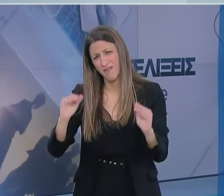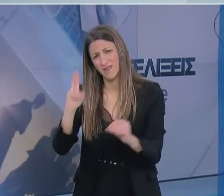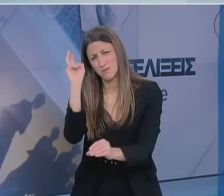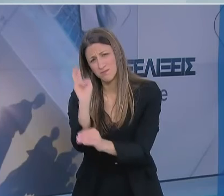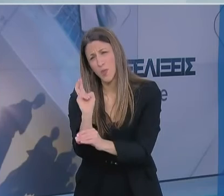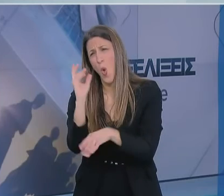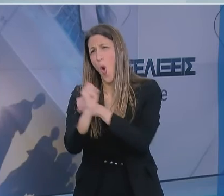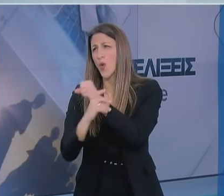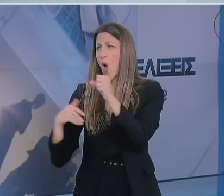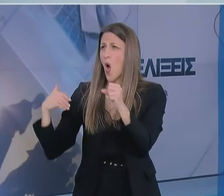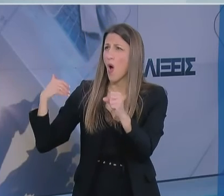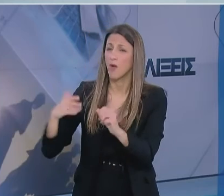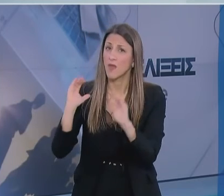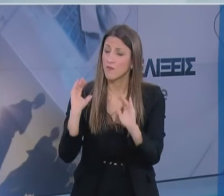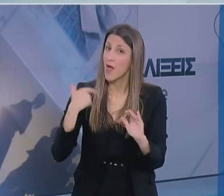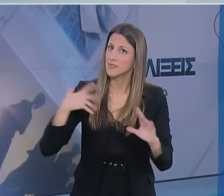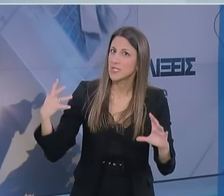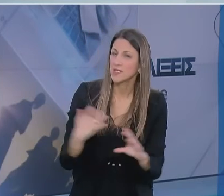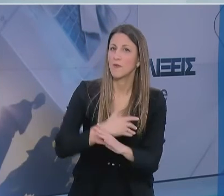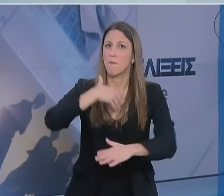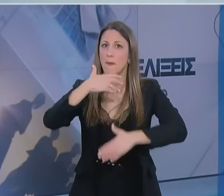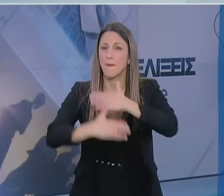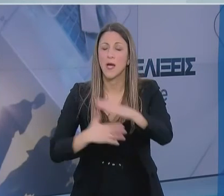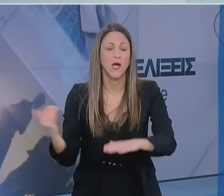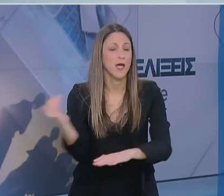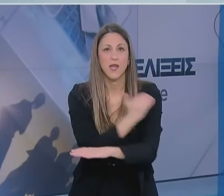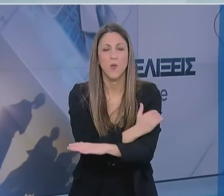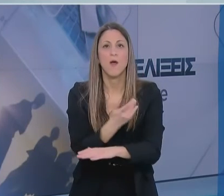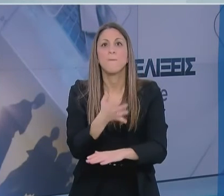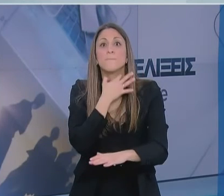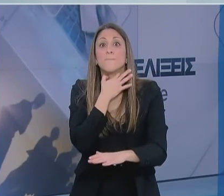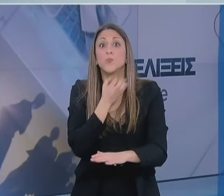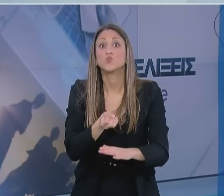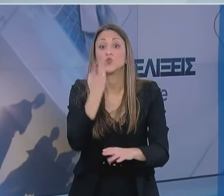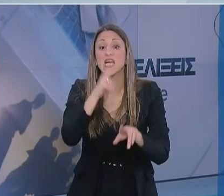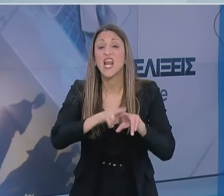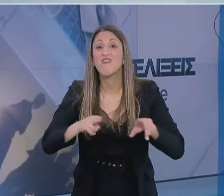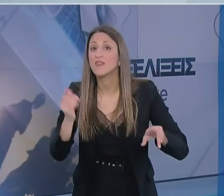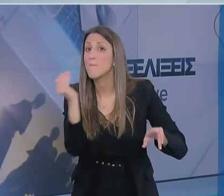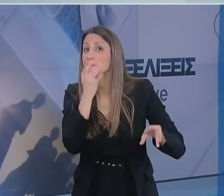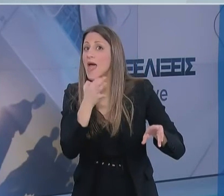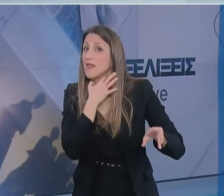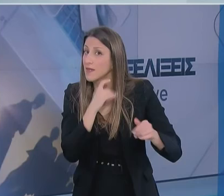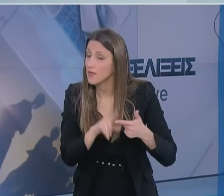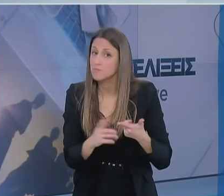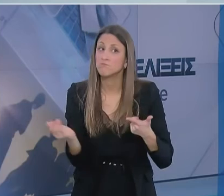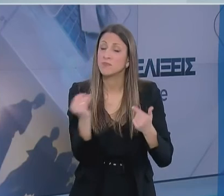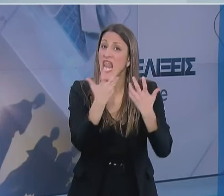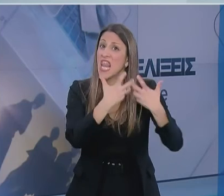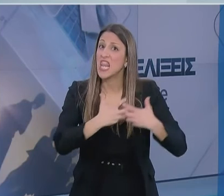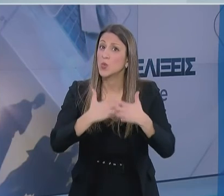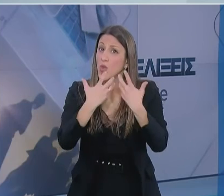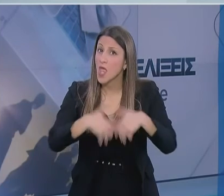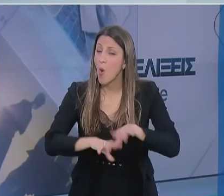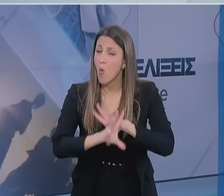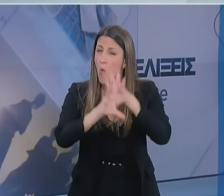ελήψεις, προσφέραμε νέες υπηρεσίες, ανοίξαμε μονάδες συντατικής θεραπείας, θέσαμε σε πλήρη λειτουργία